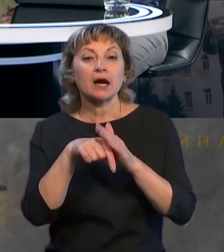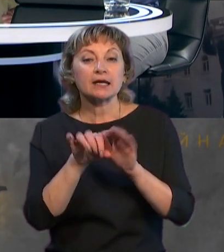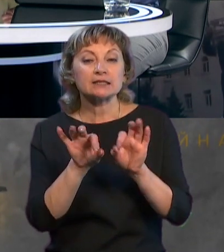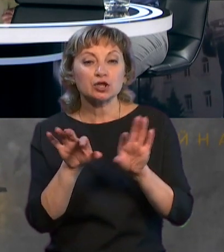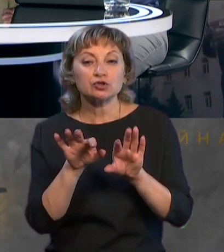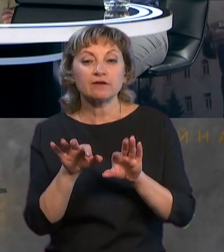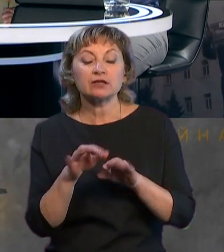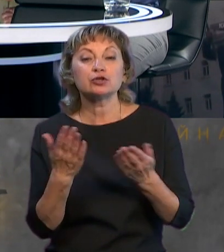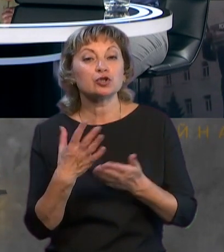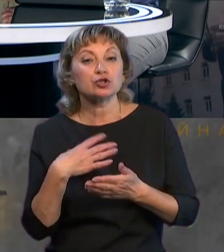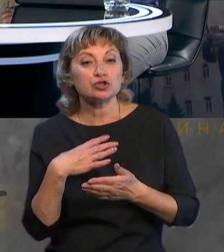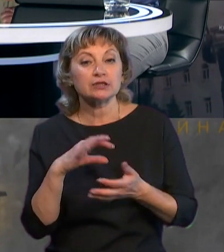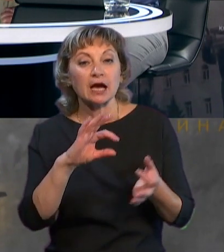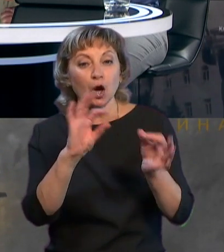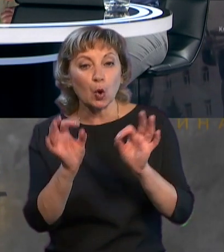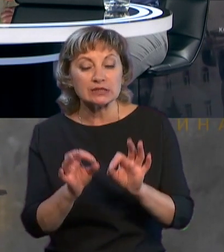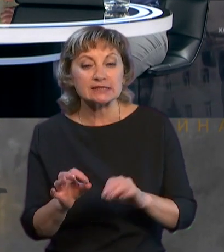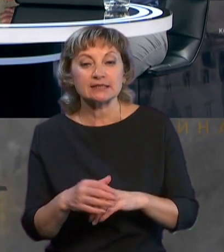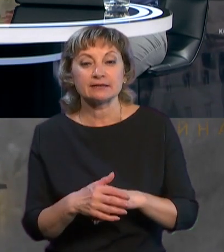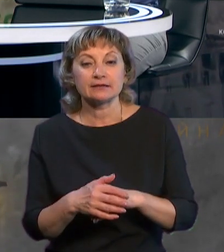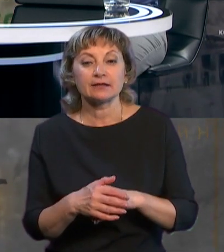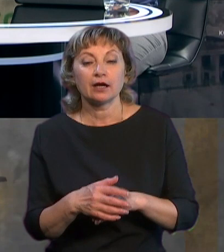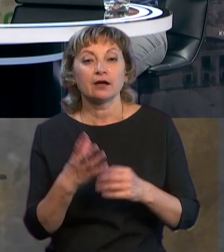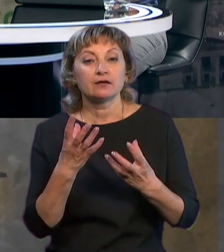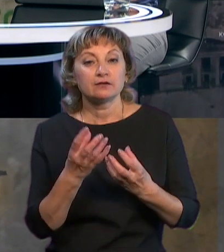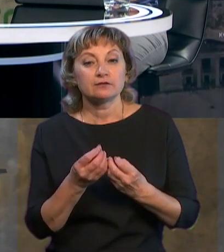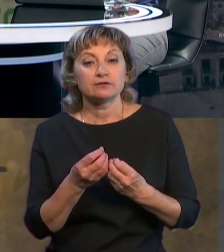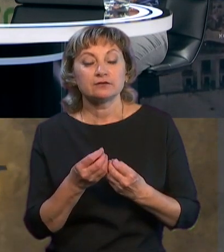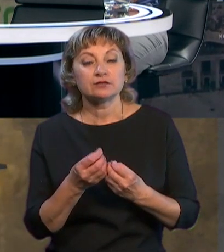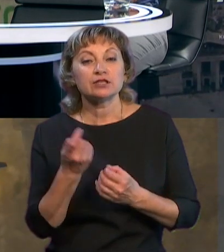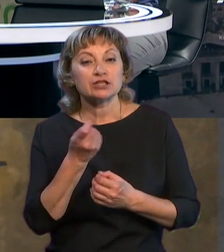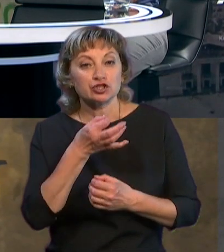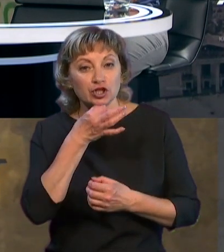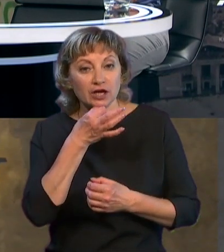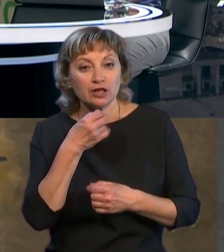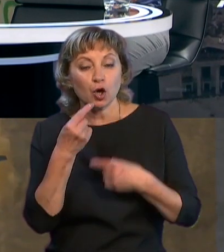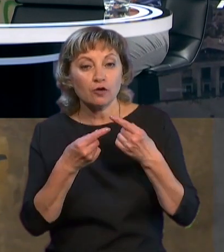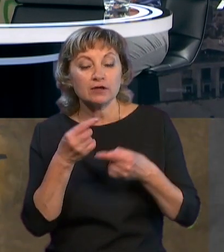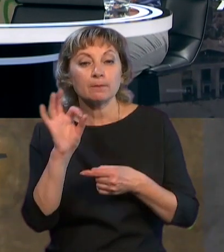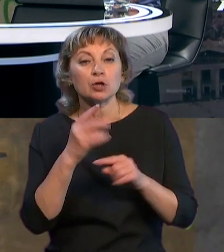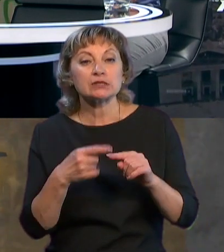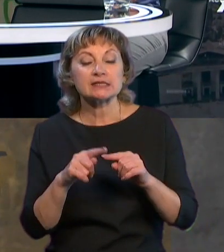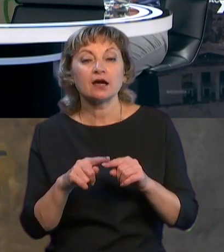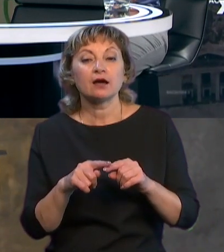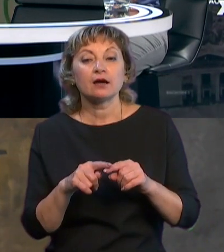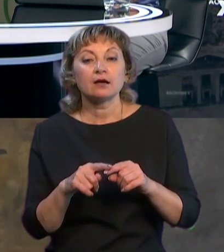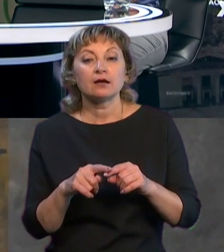Чого чекати від осені? Ще трішки рано говорити про це, тому що